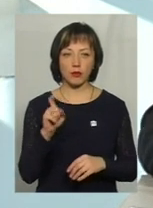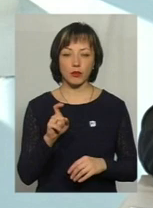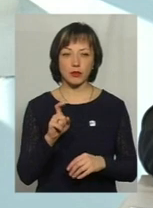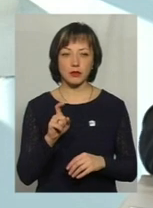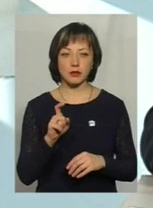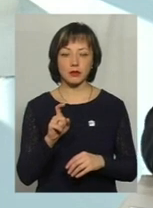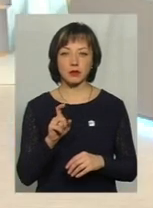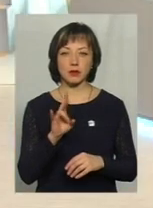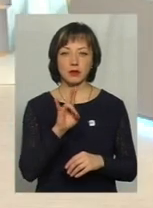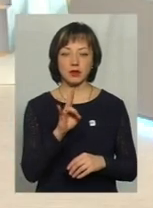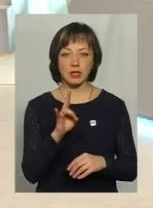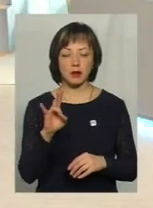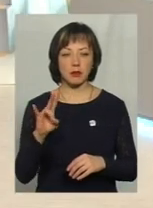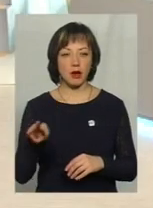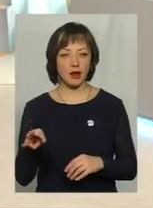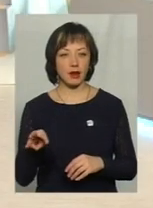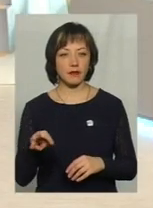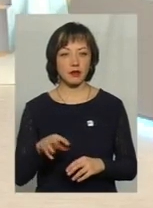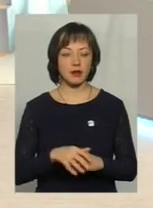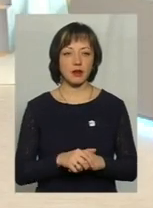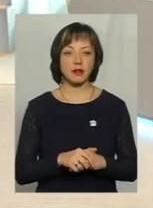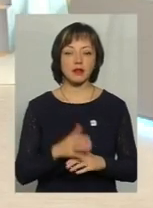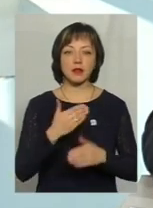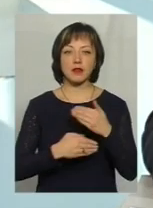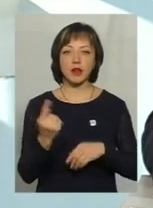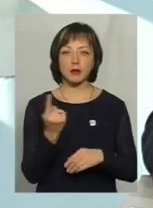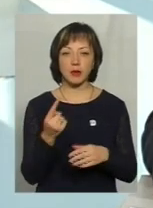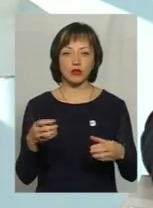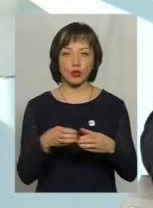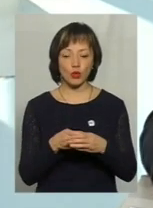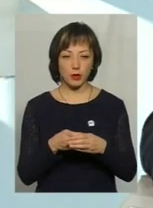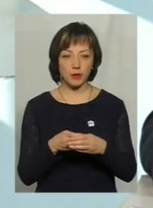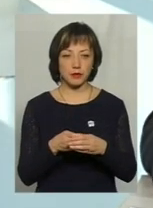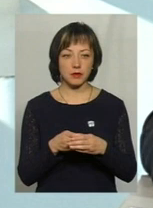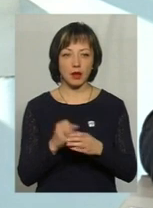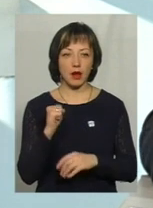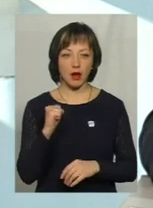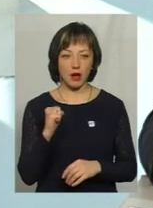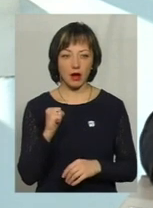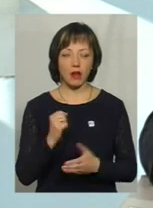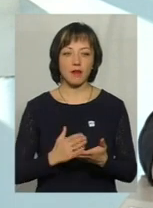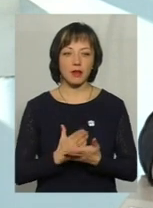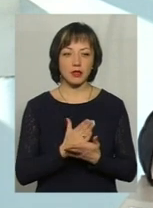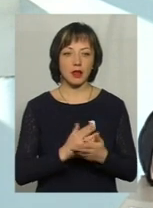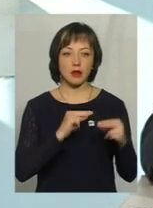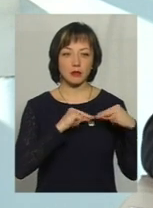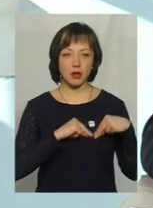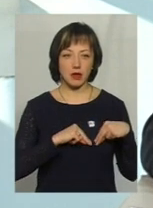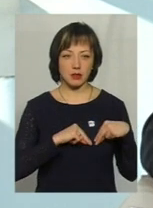Мороз Інна Михайлівна. Інвалід старшої групи, а ветеран праці.